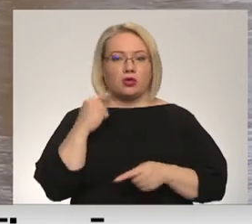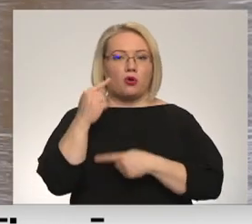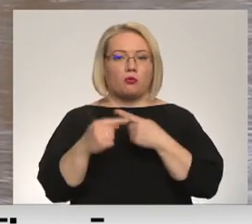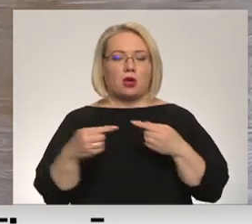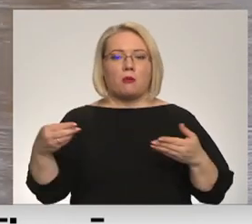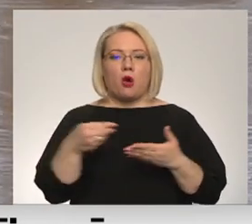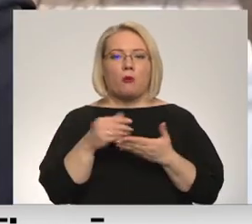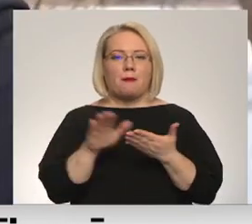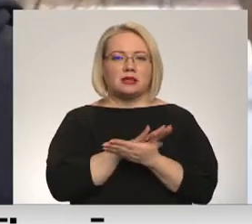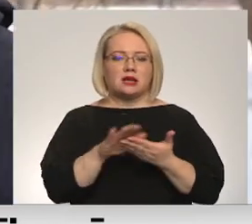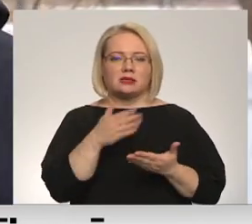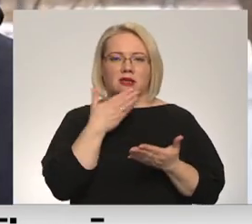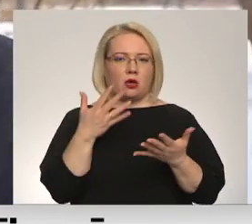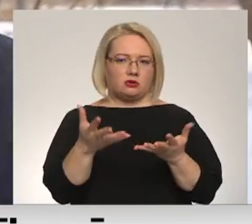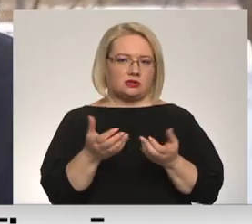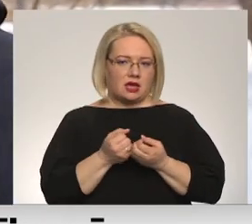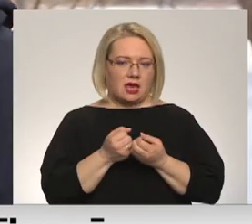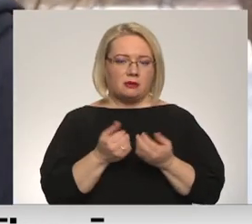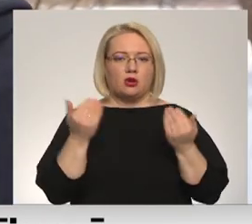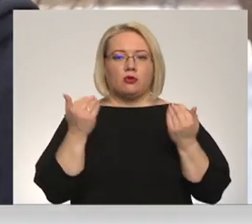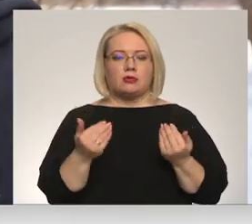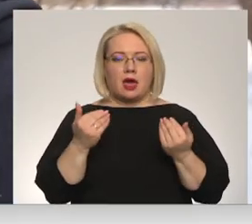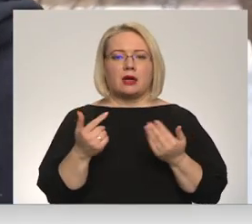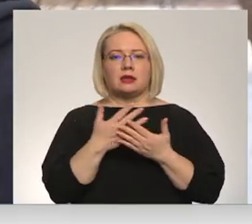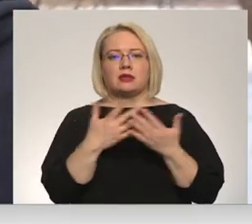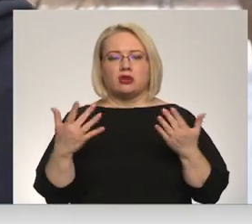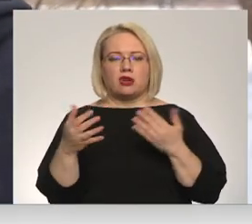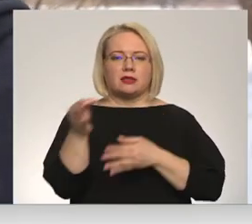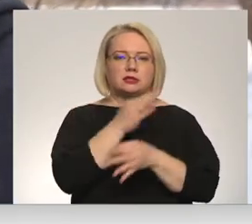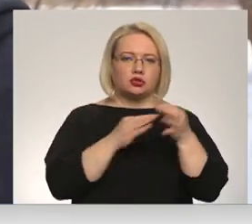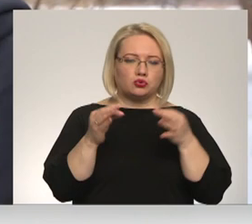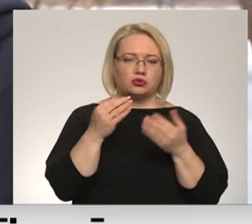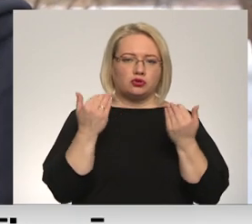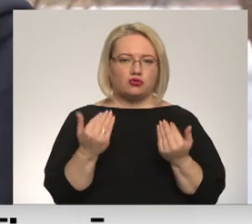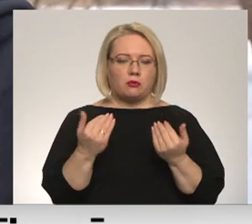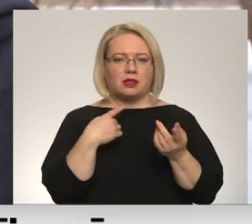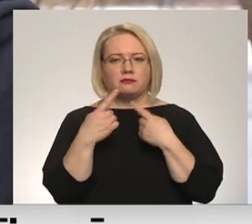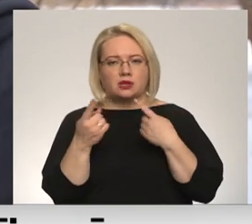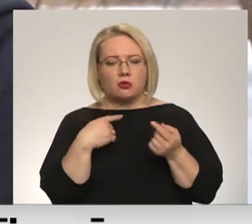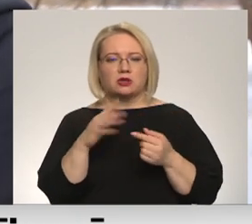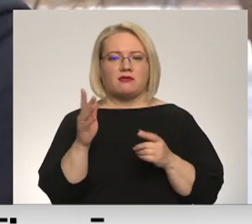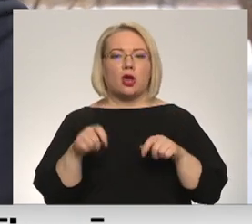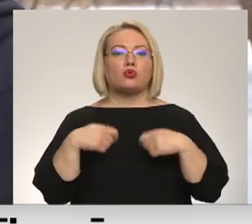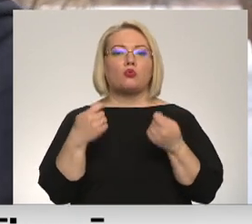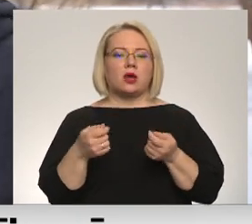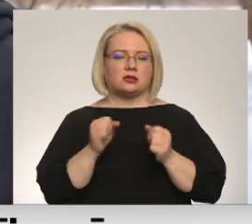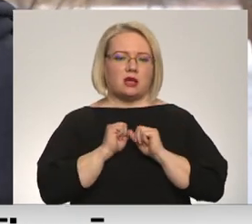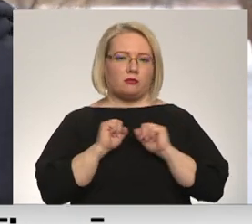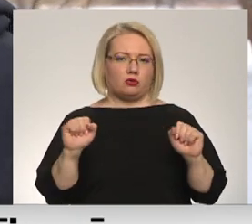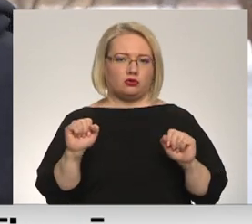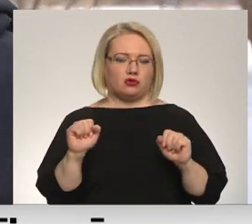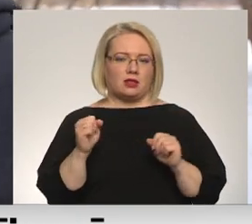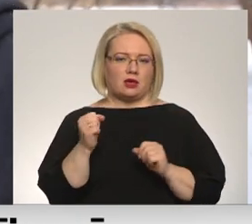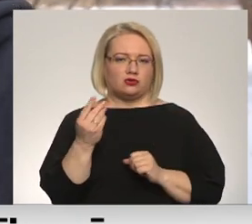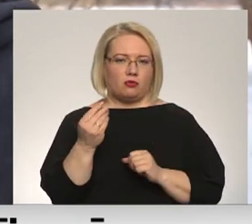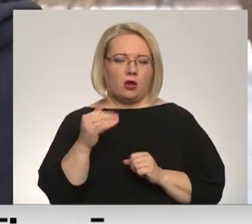kompensācija nav saņēmis. Tagad mums iet visādas debatas un diskusijas par to, vai viņi izsniegs apdrošināšana.